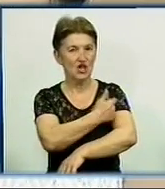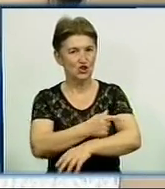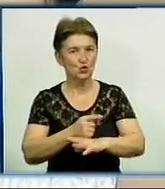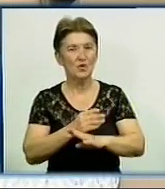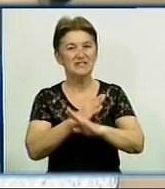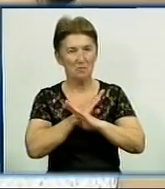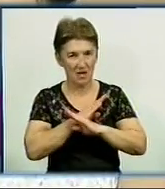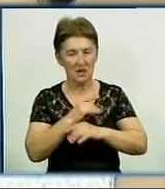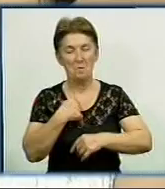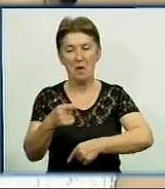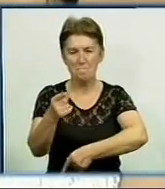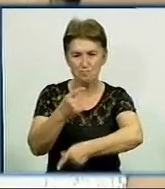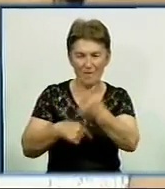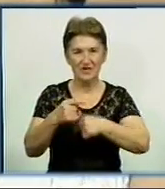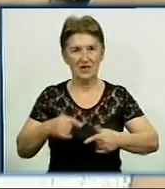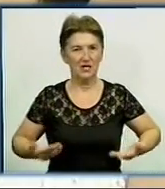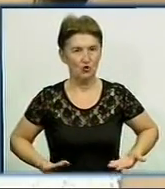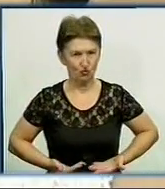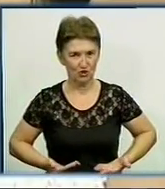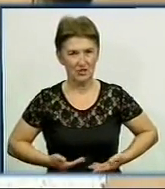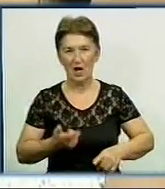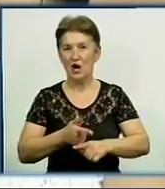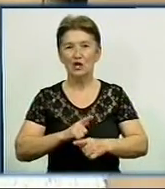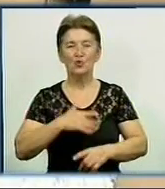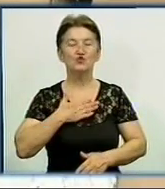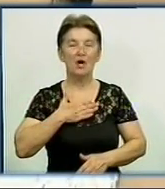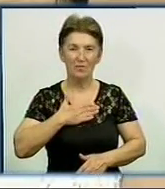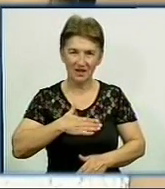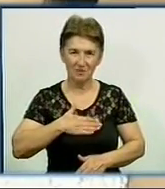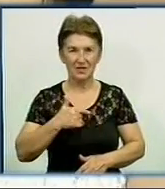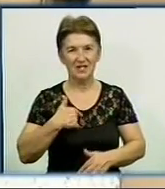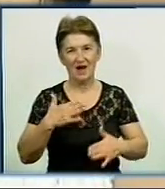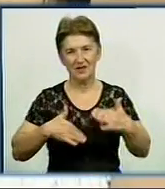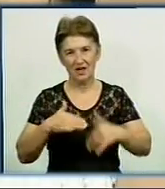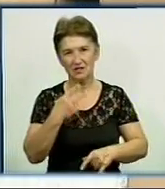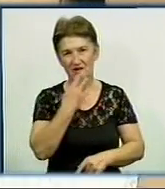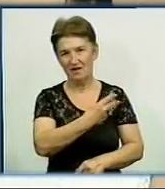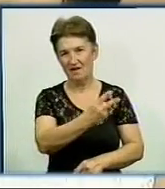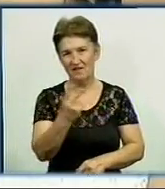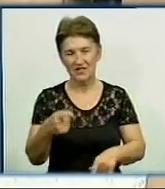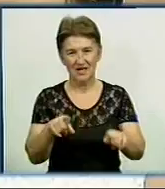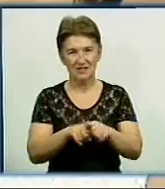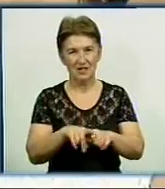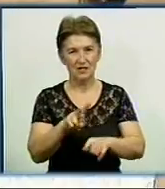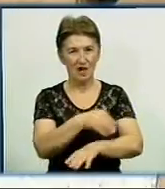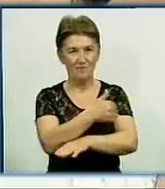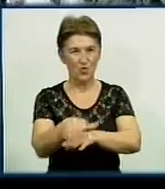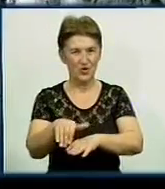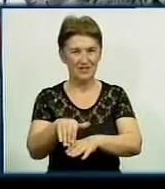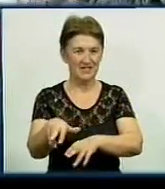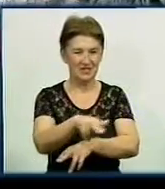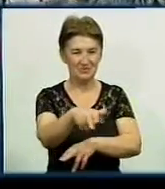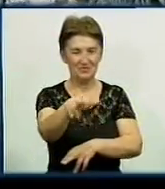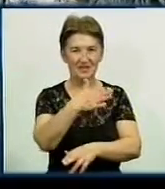повертали до життя. І це дуже приємно, і я рада бачити цих пацієнтів на вулицях нашого міста.